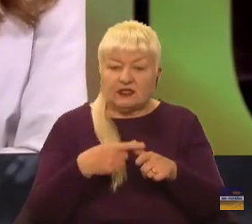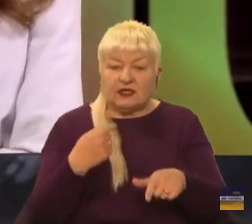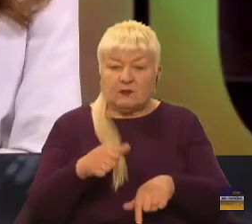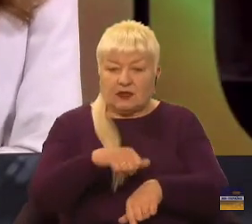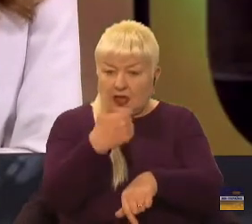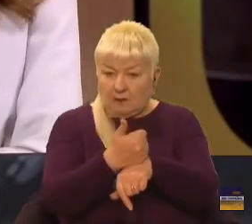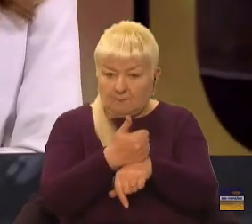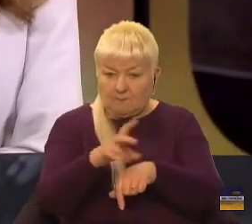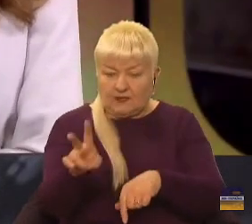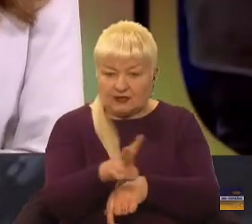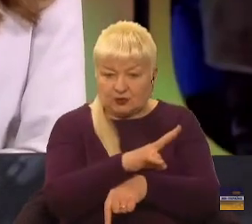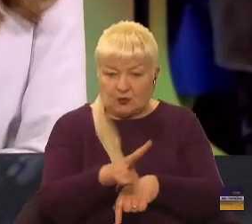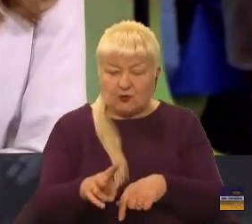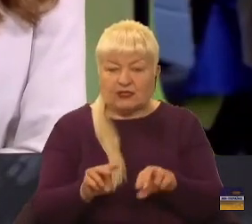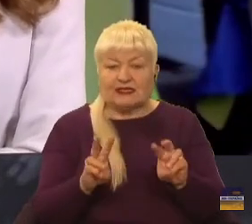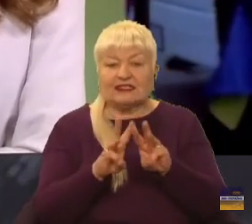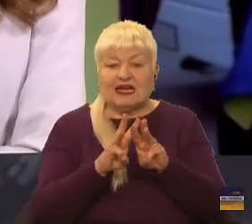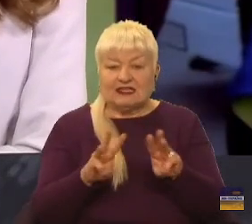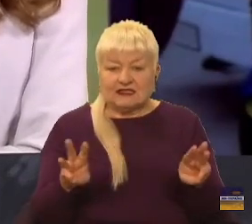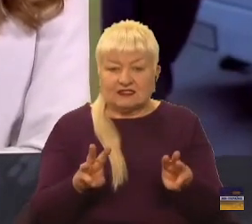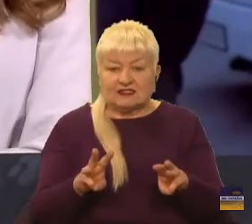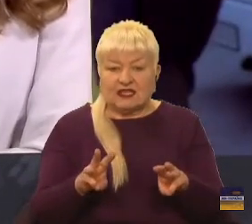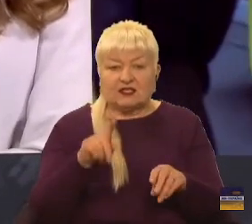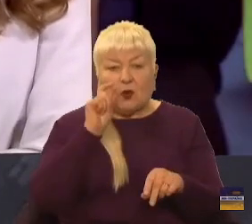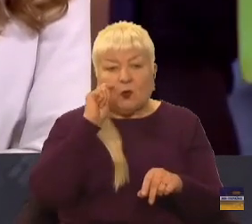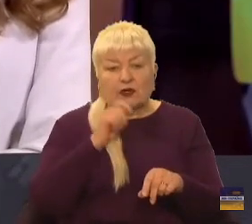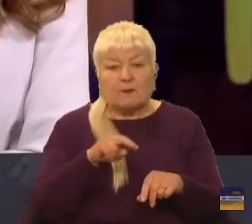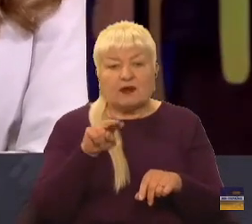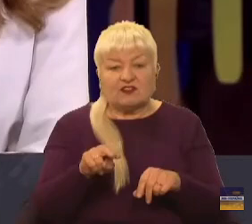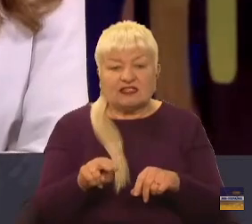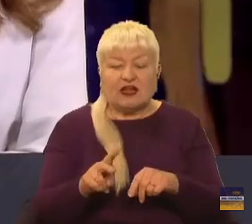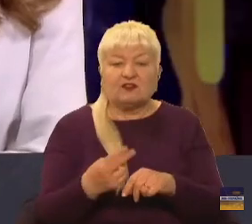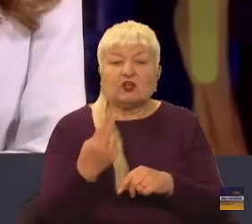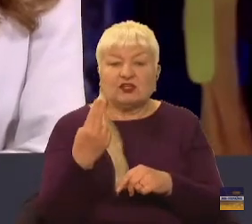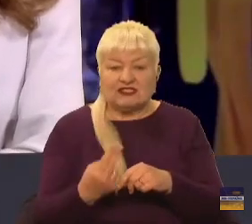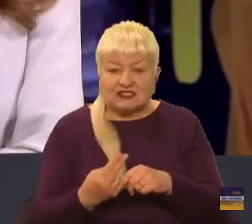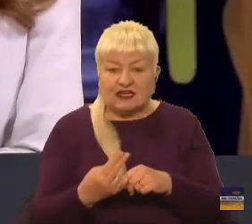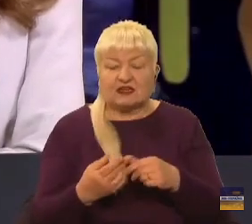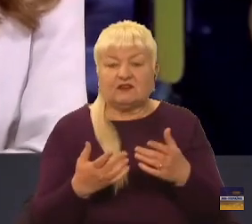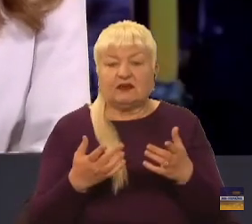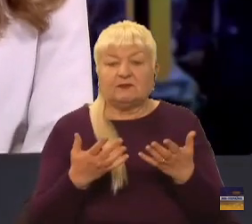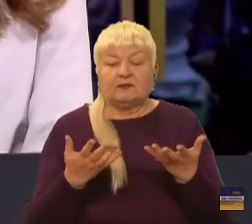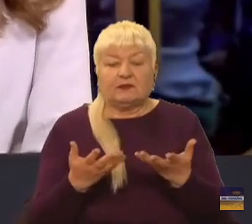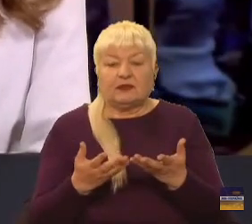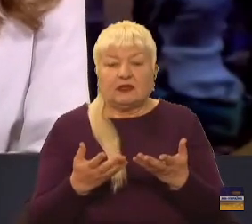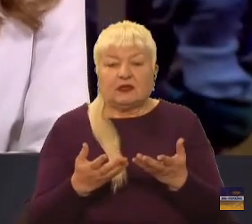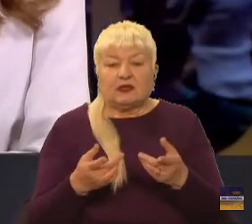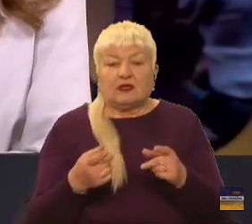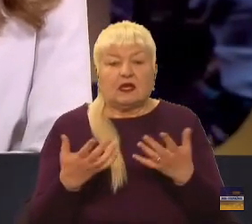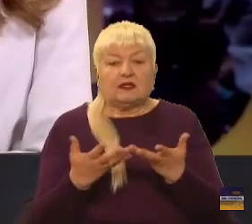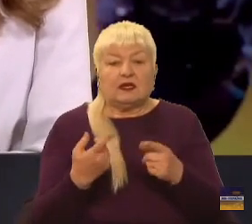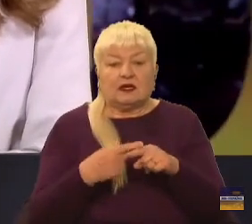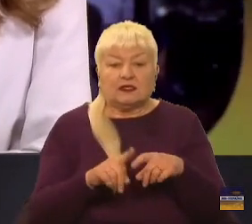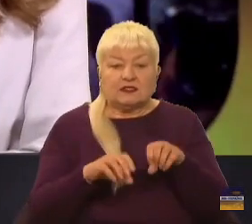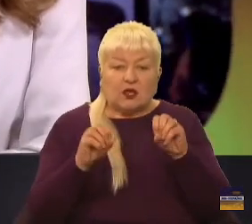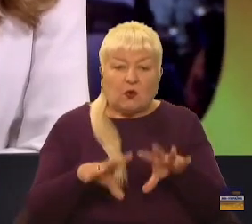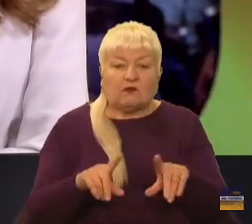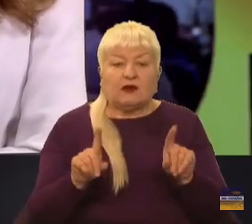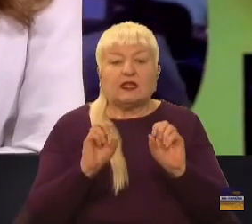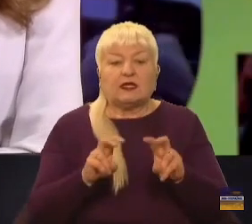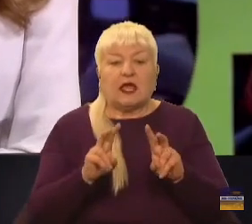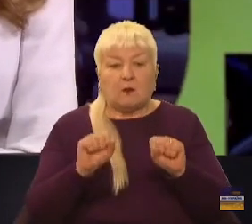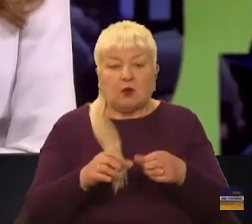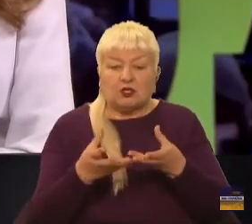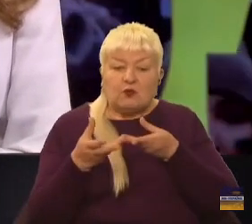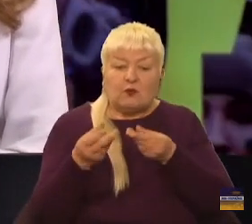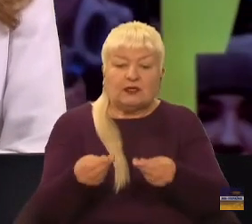Православної Церкви. Яким чином ось ця історія з цією ухвалою Господарського суду і призначенням засідання може вплинути